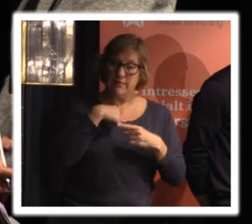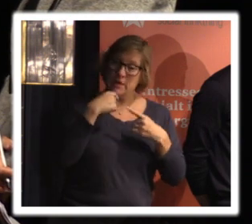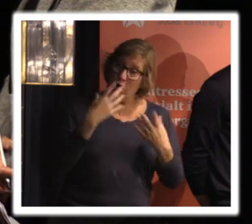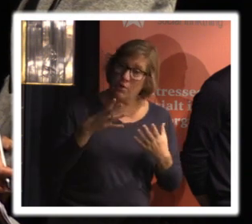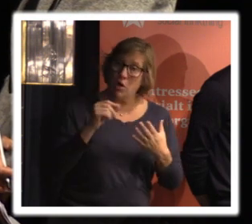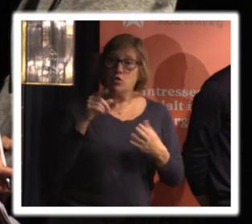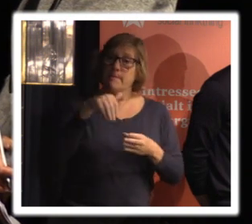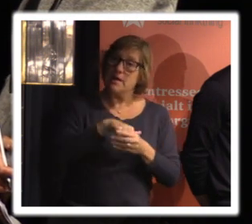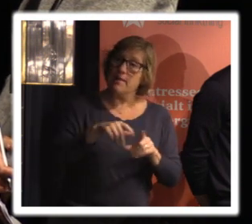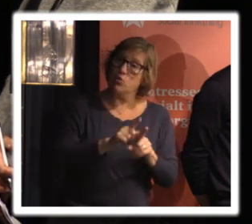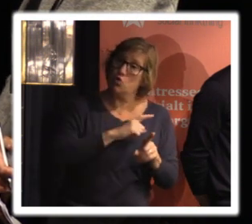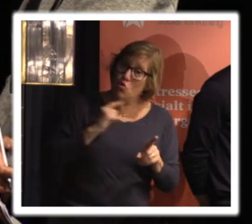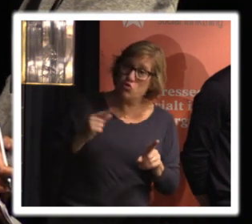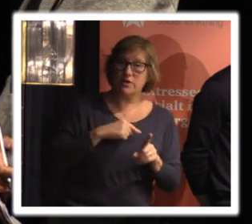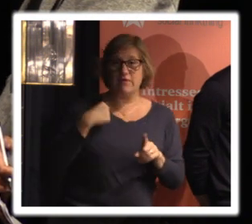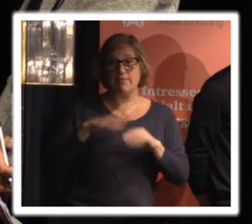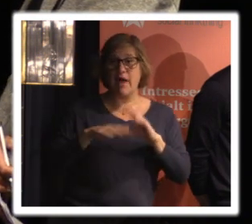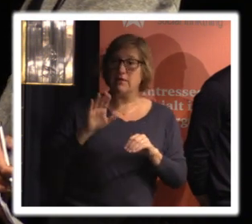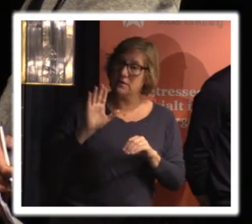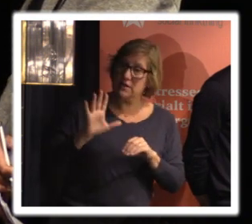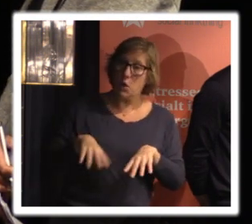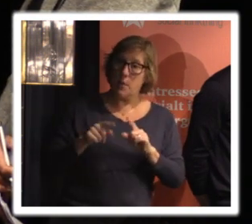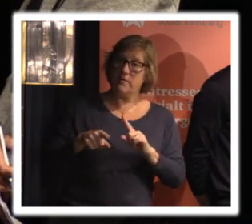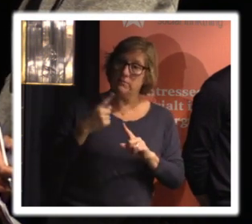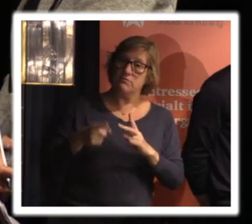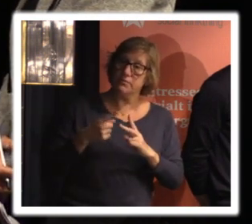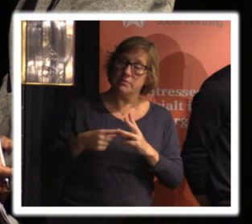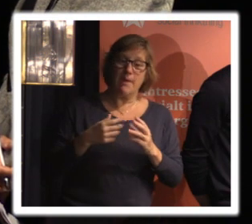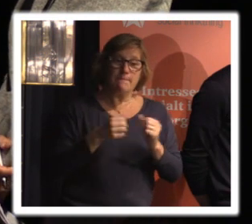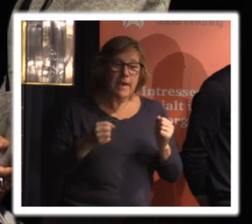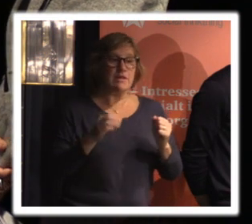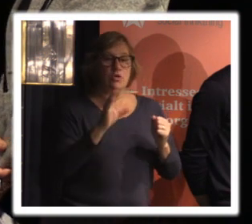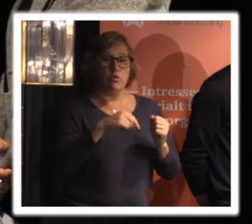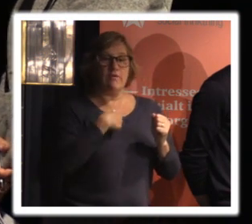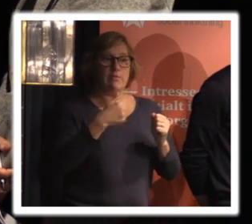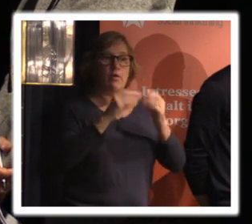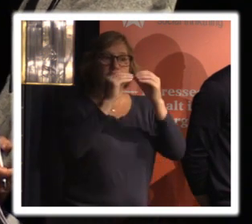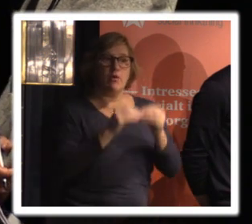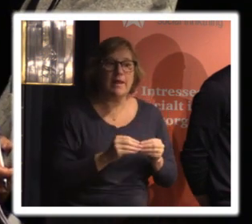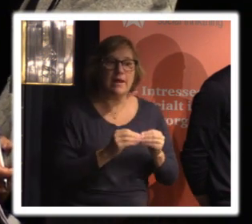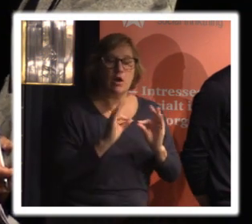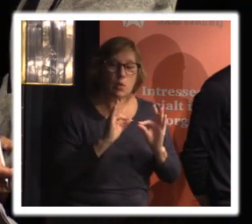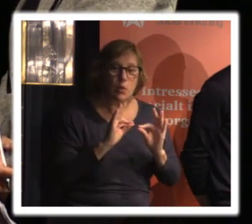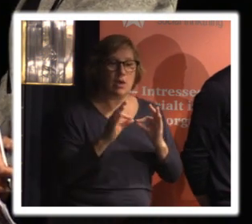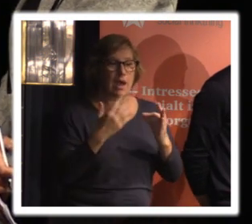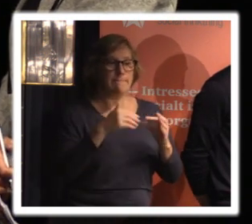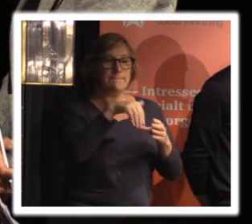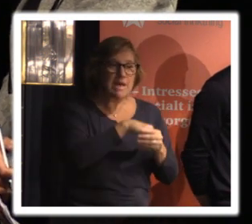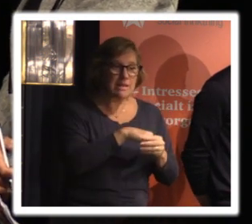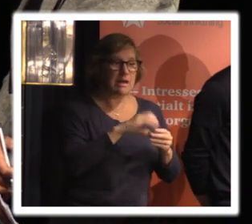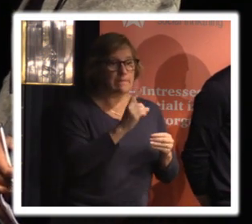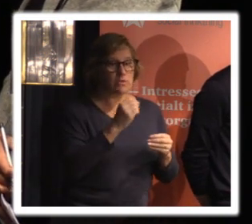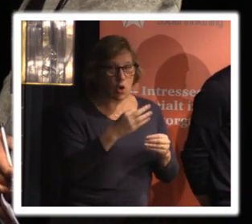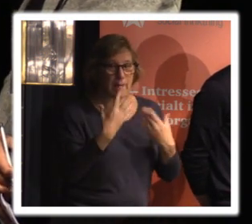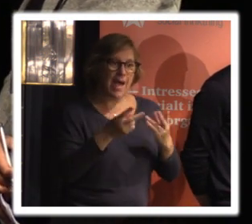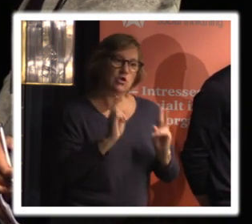säkra sidan så skulle det behöva behandlas i propositionstexten man behöver skriva om att liksom medlemskap är att betrakta